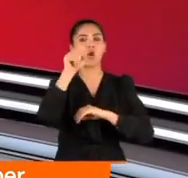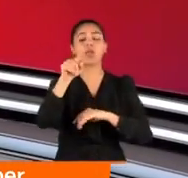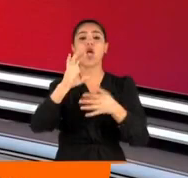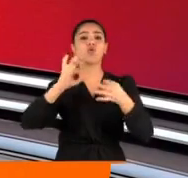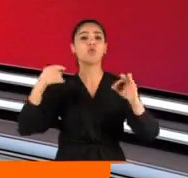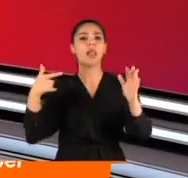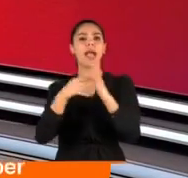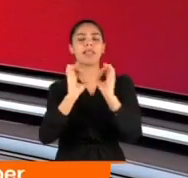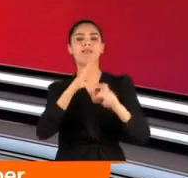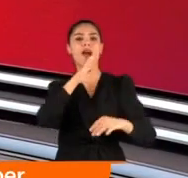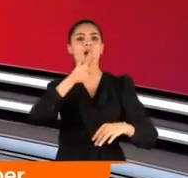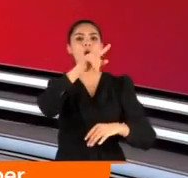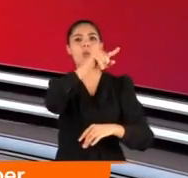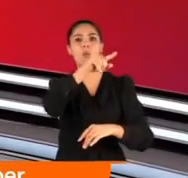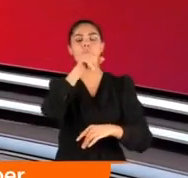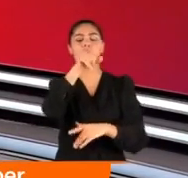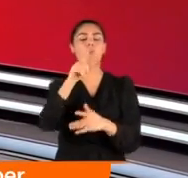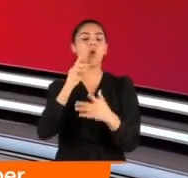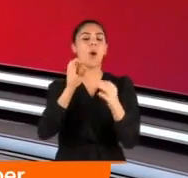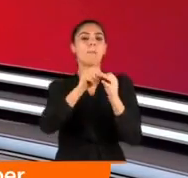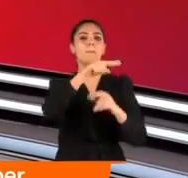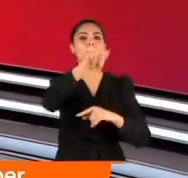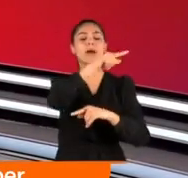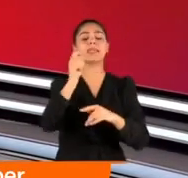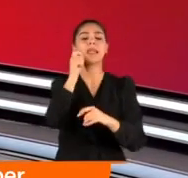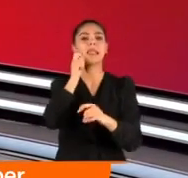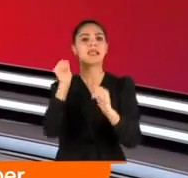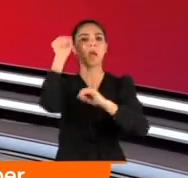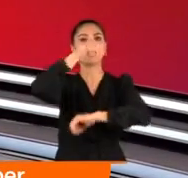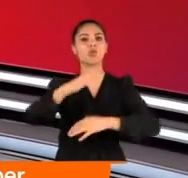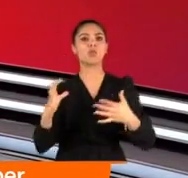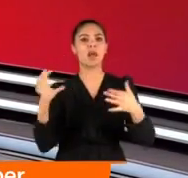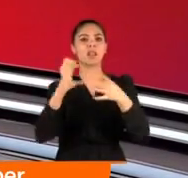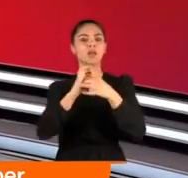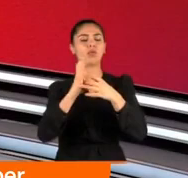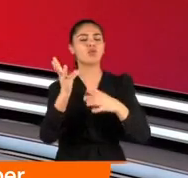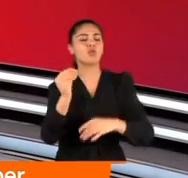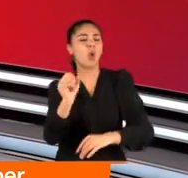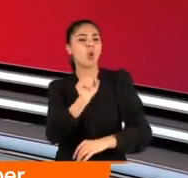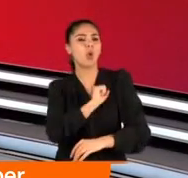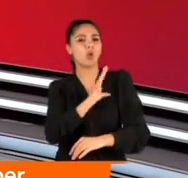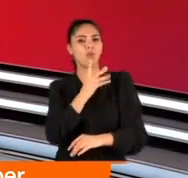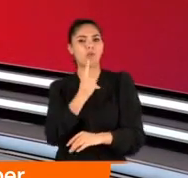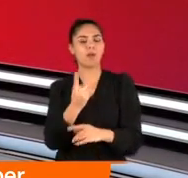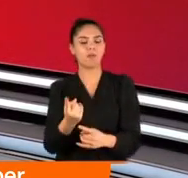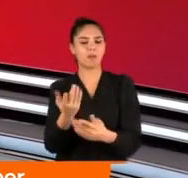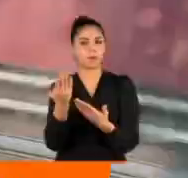kez Avrupa'ydı. Batı'da artan İslam düşmanlığı için ürkütücü boyutlara ulaştı yorumunu yaptı.